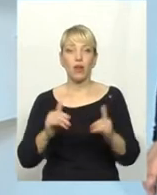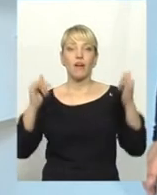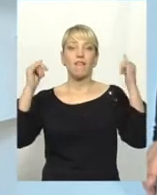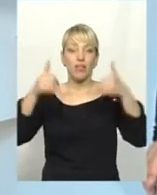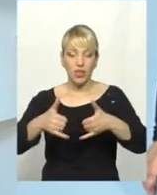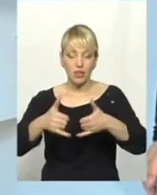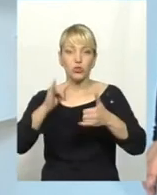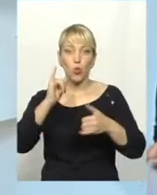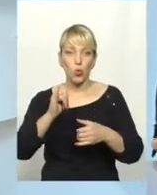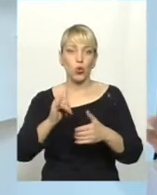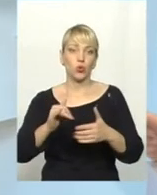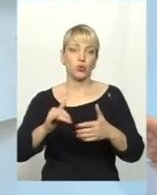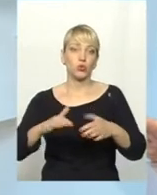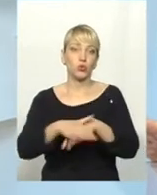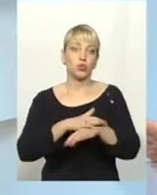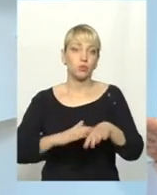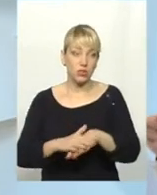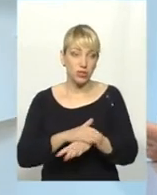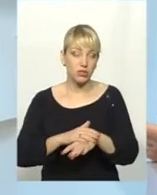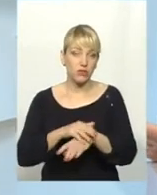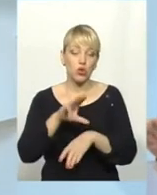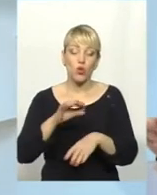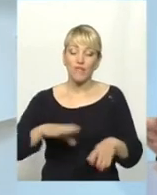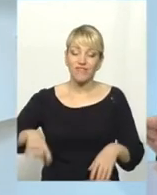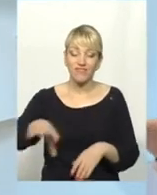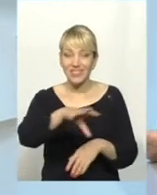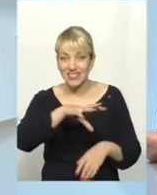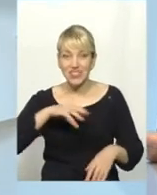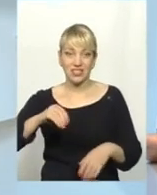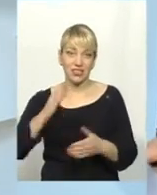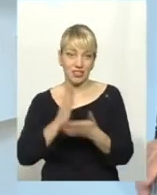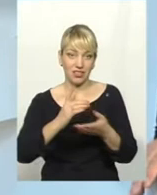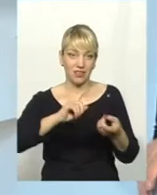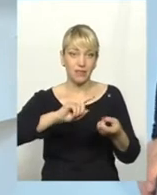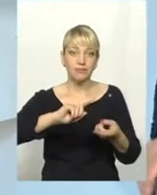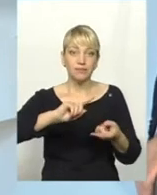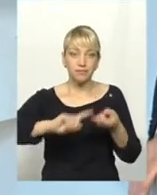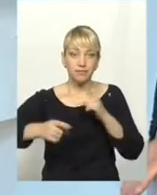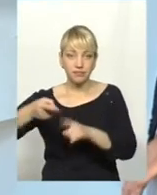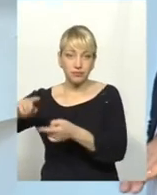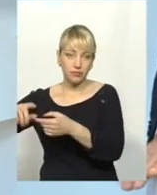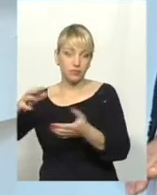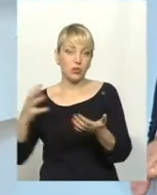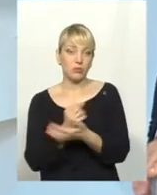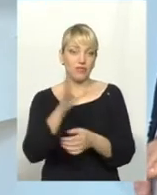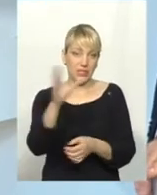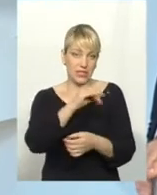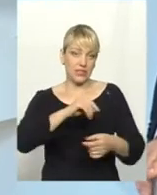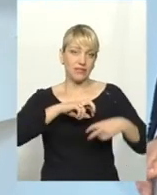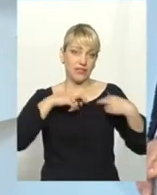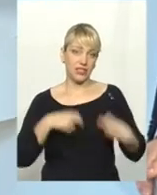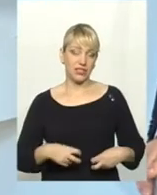стало передаються тим шляхом, то всі в процесі і всі в ризику. Тому